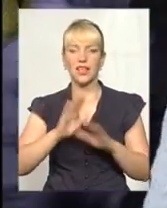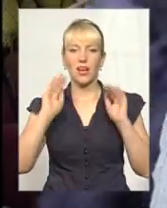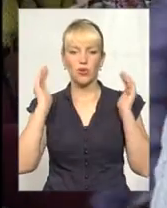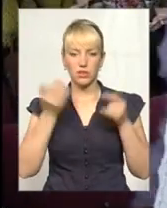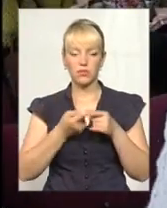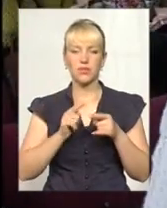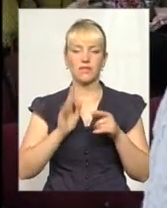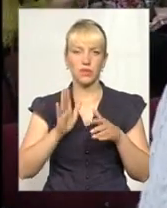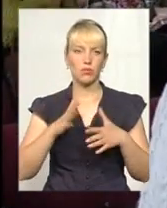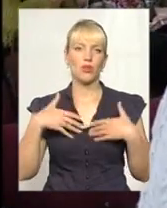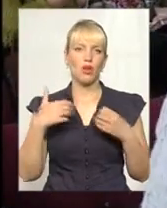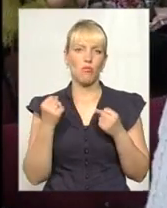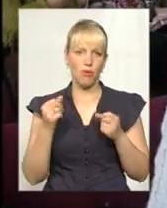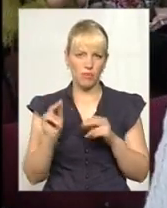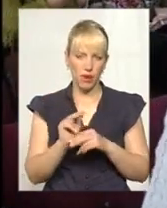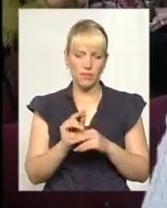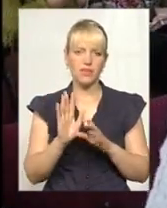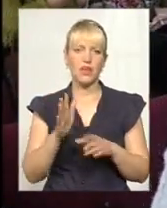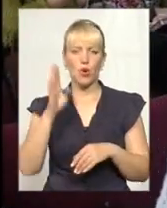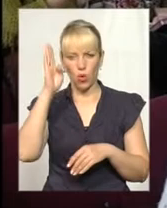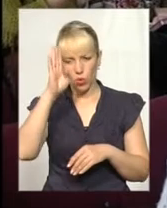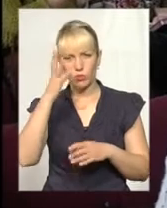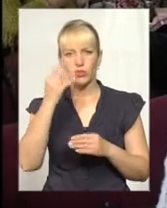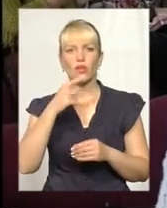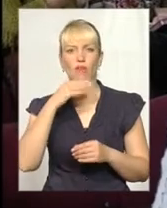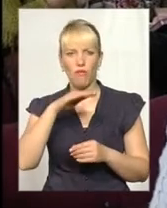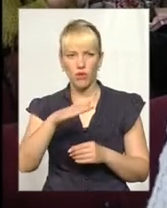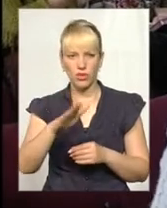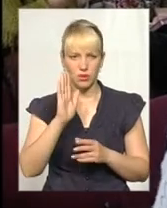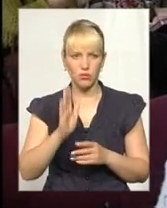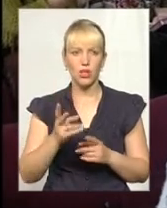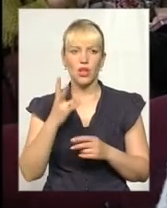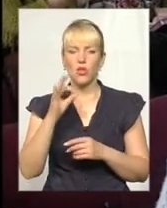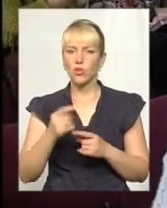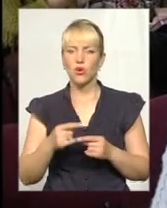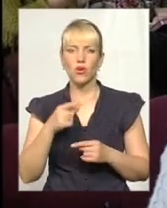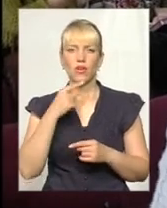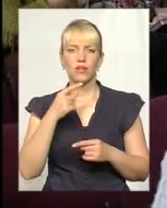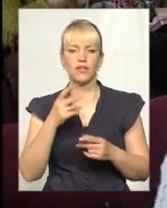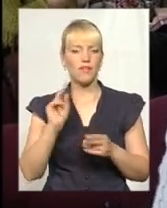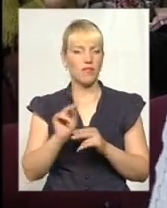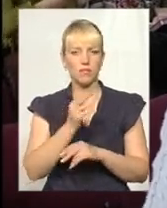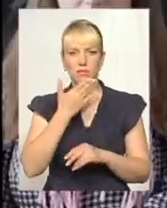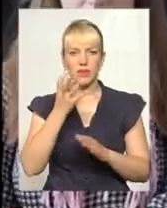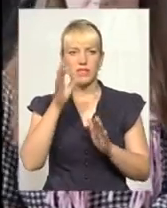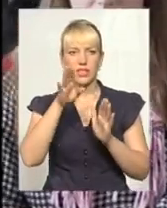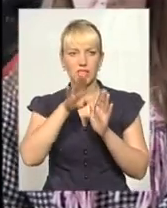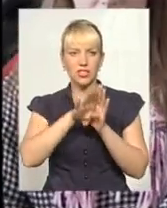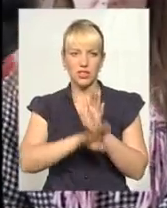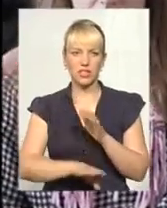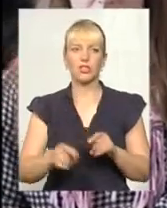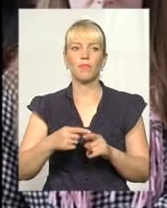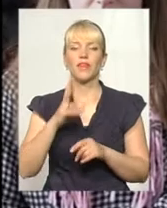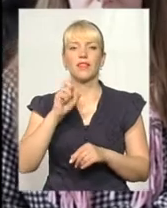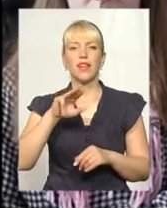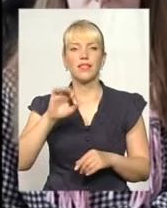поправиться, це хлопчик розговориться і так далі. Але не виправлялося, а вставало все гірше і гірше. Пані Наталя